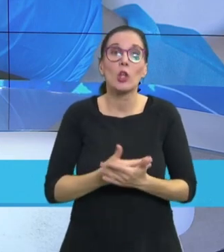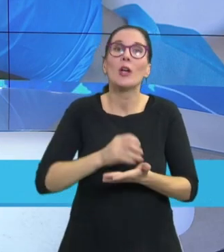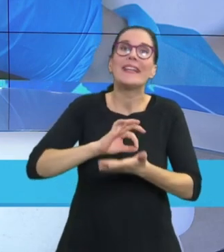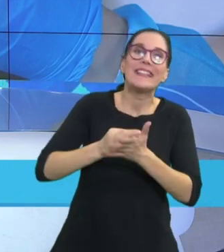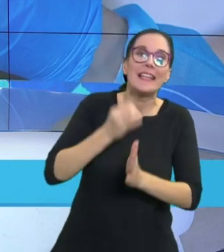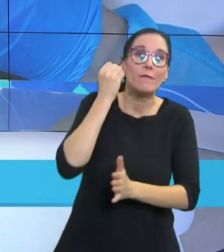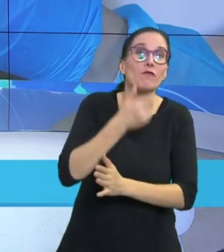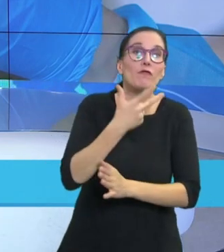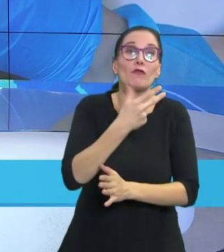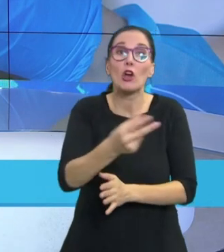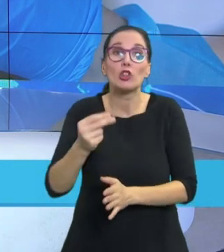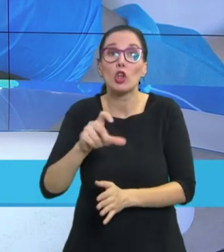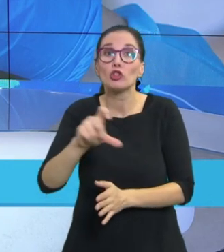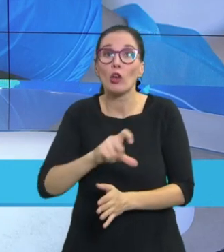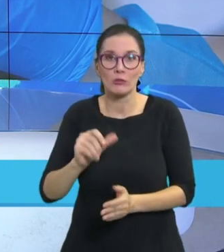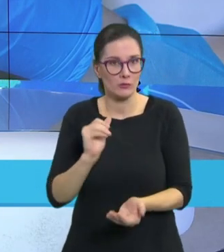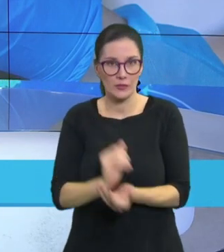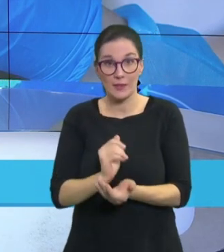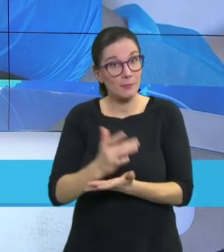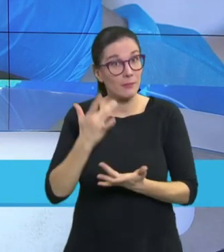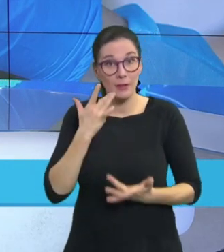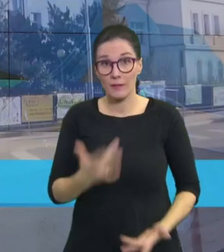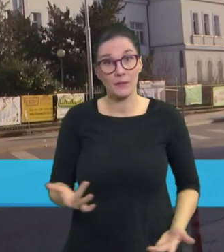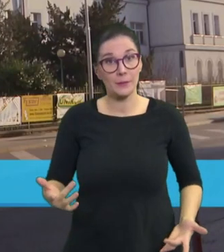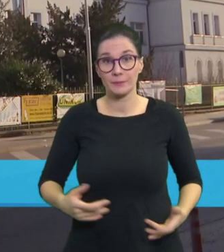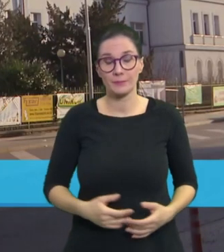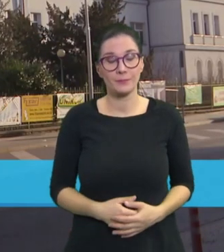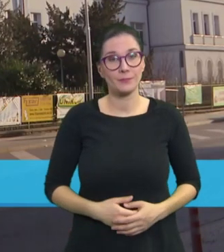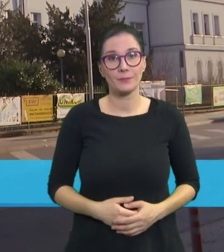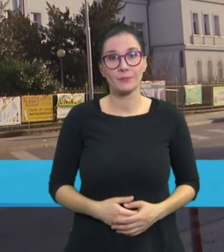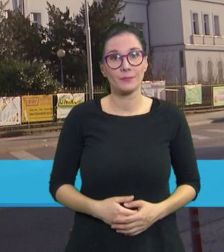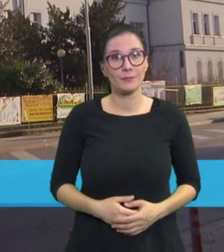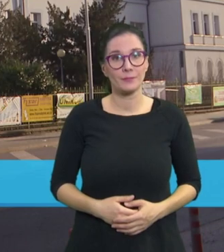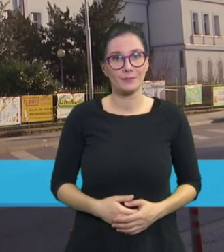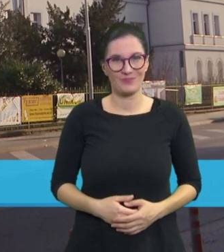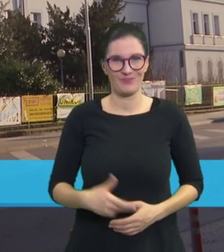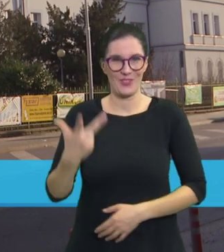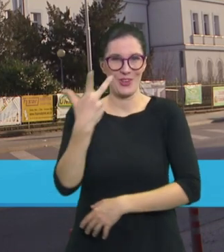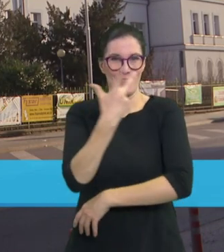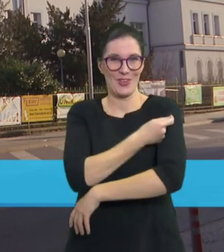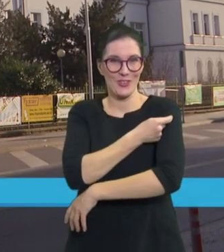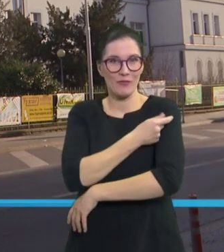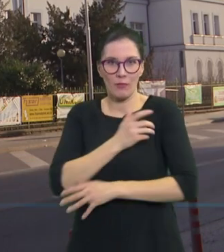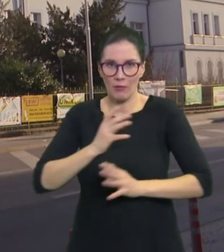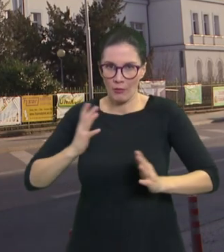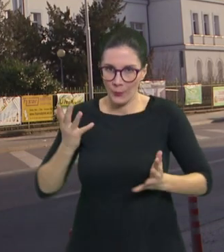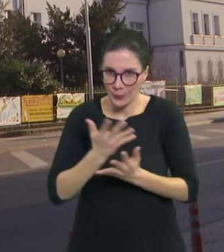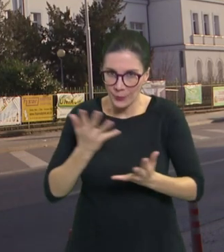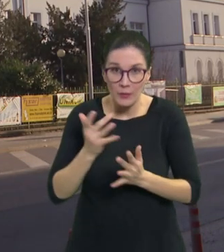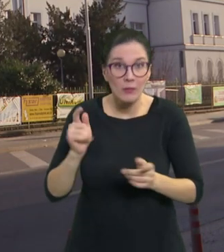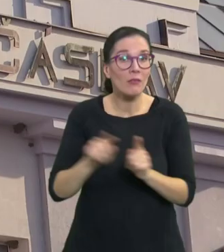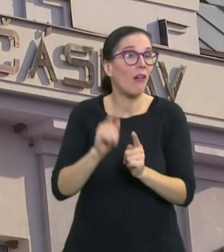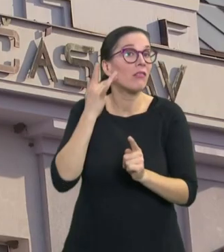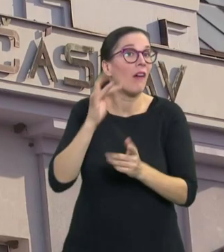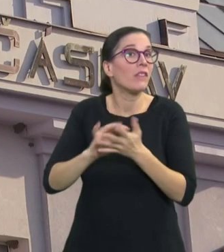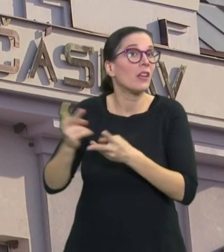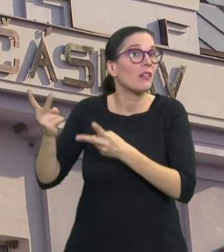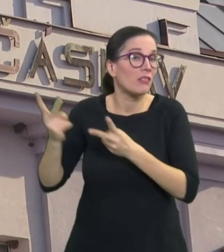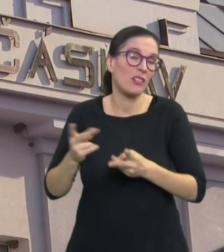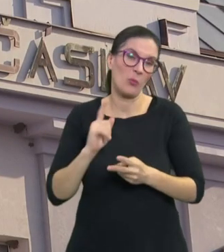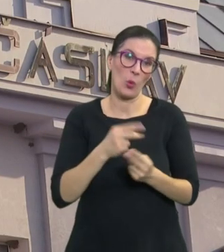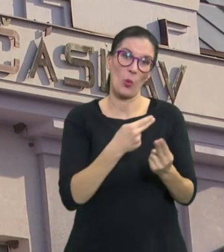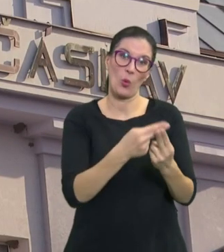Čáslavě zatím nedokážou odhadnout. Vakcína není a nevíme, kdy bude. Tak odpovídají lidem v Čáslavě